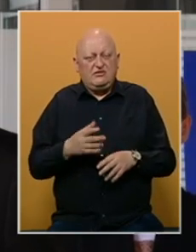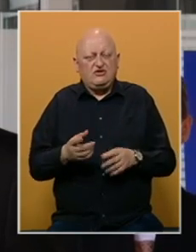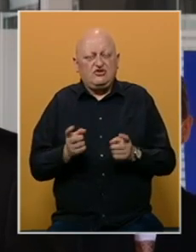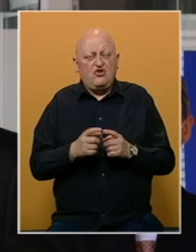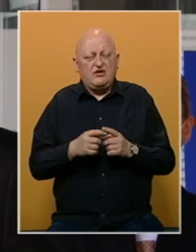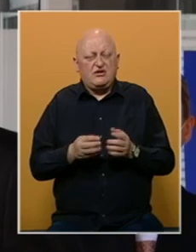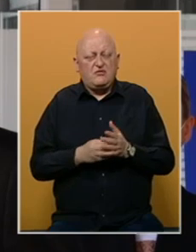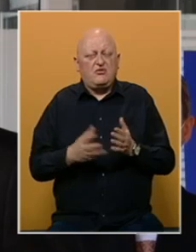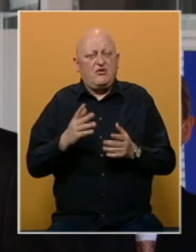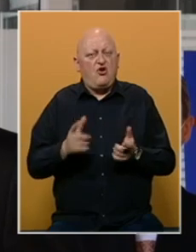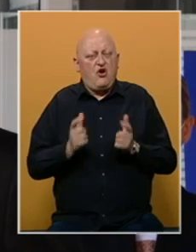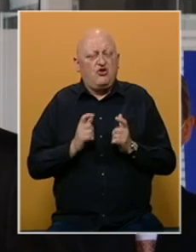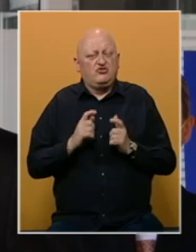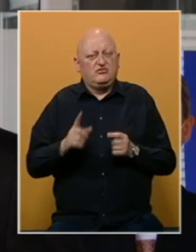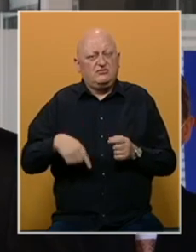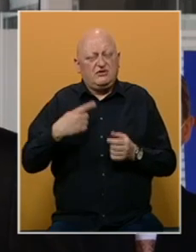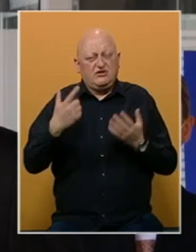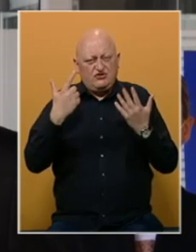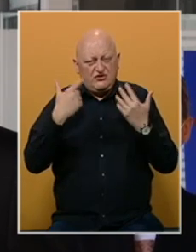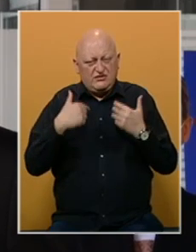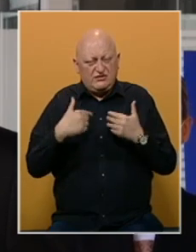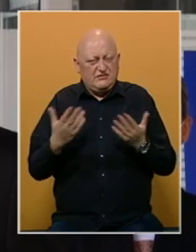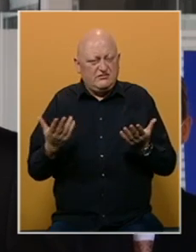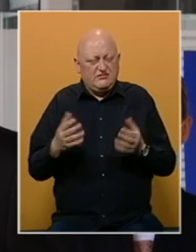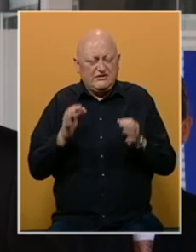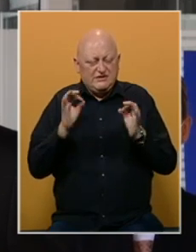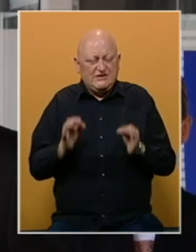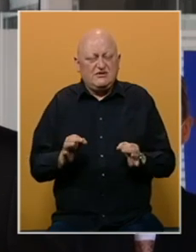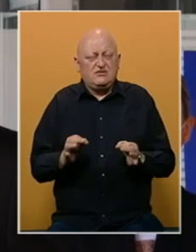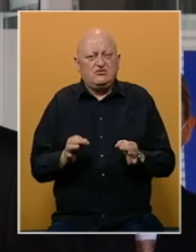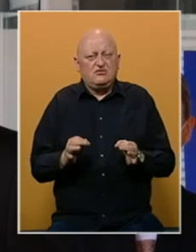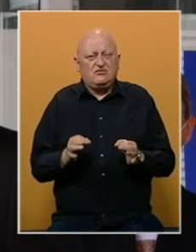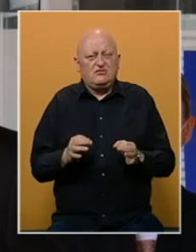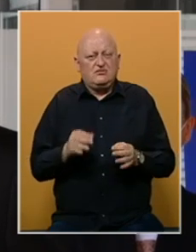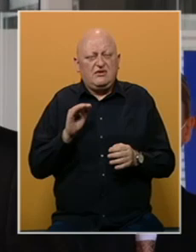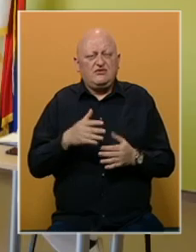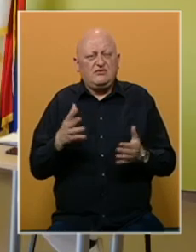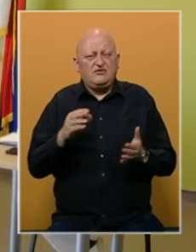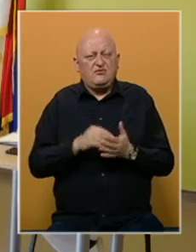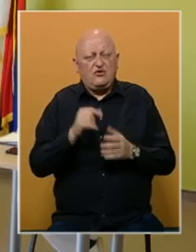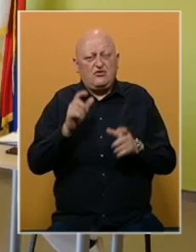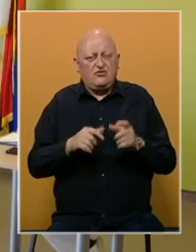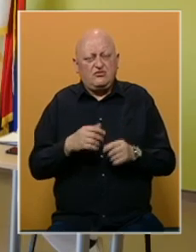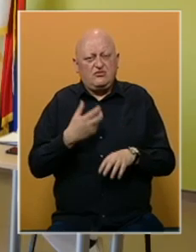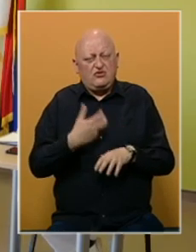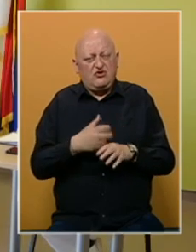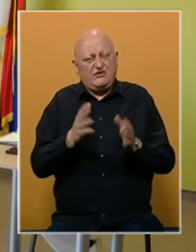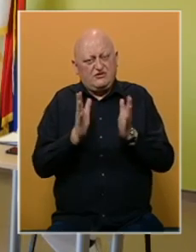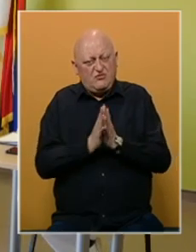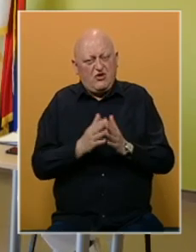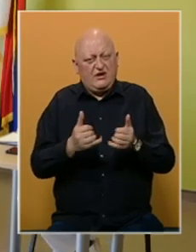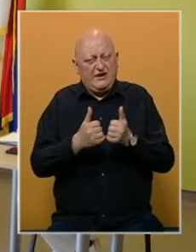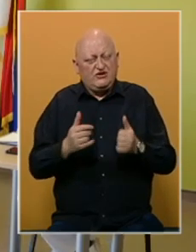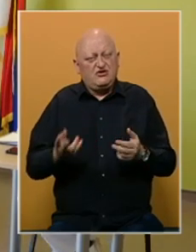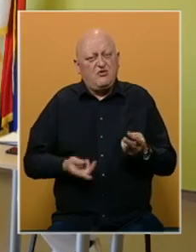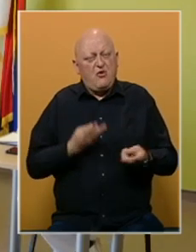veći i zaočekivati je onda u narednoj sednici sigurno i javljanje većeg broja ljudi. Ljekari su još jednom apelovali na građane da